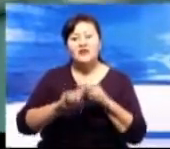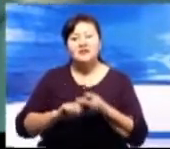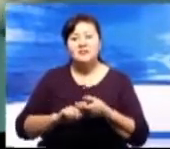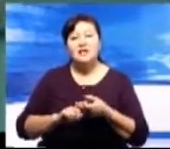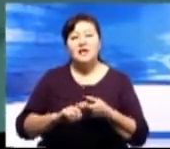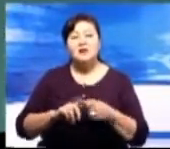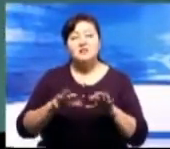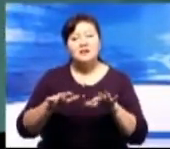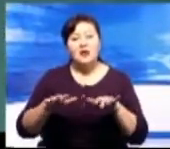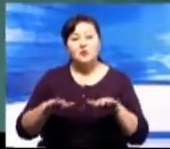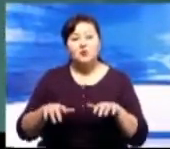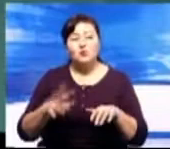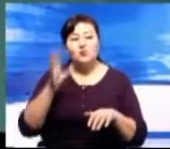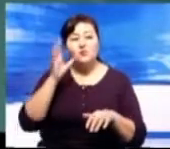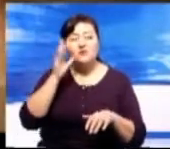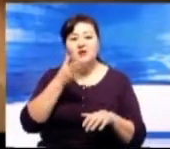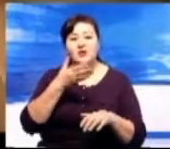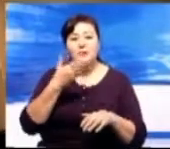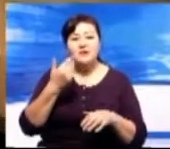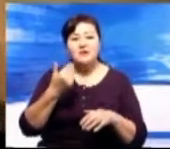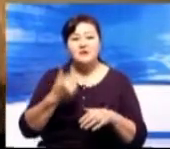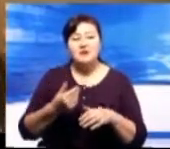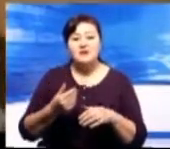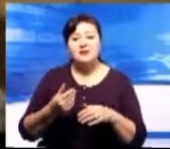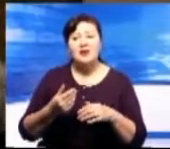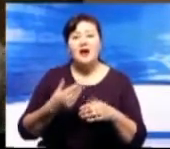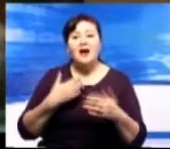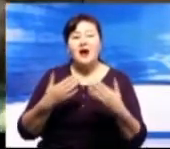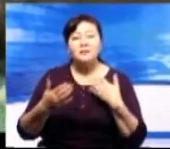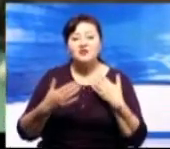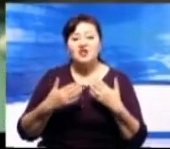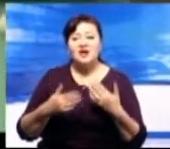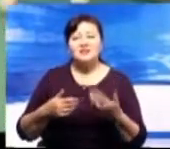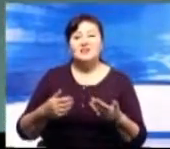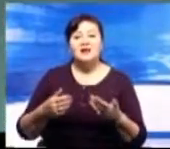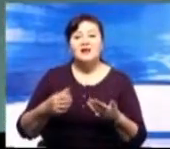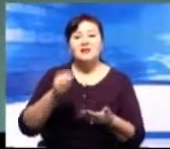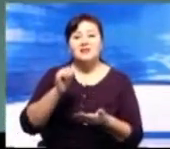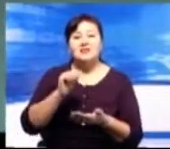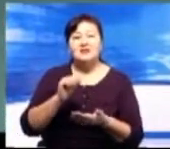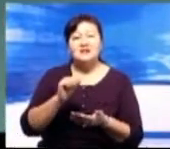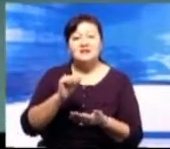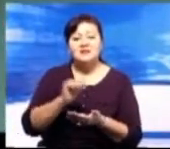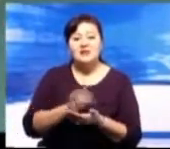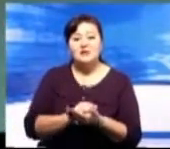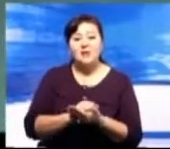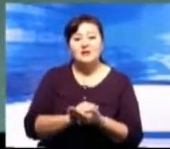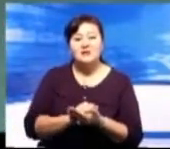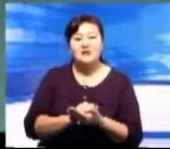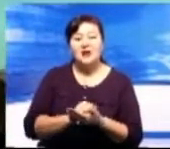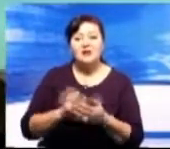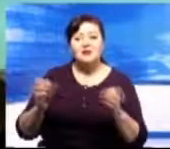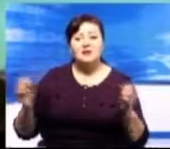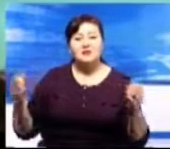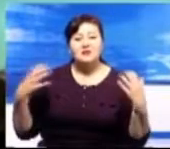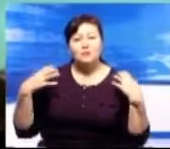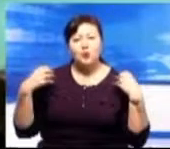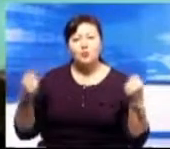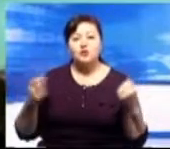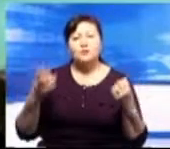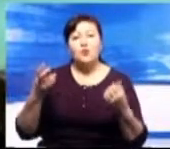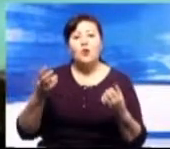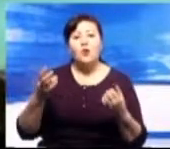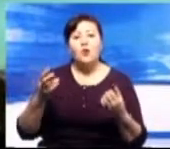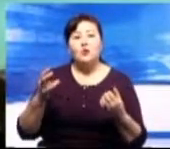Из-за нехватки свободного времени он не может систематически посещать спортивный зал. Но несмотря на это Максус находит время для